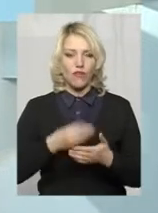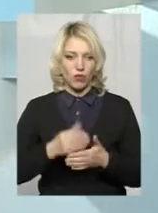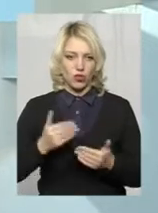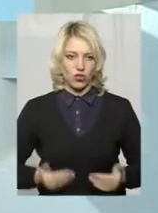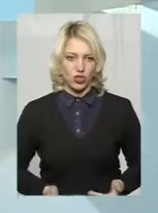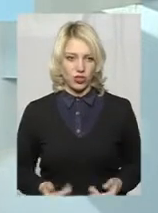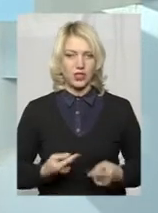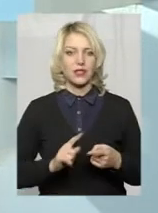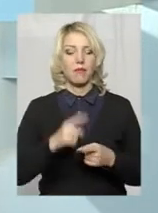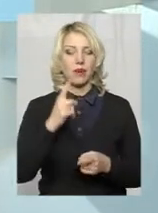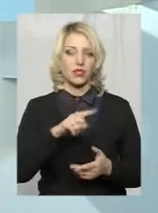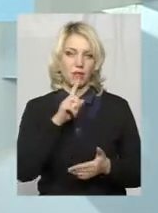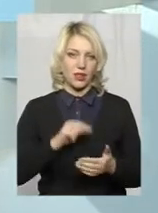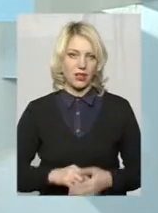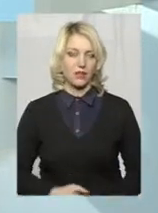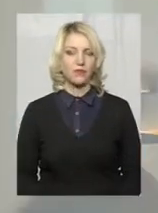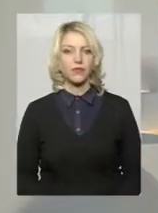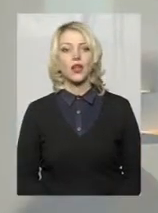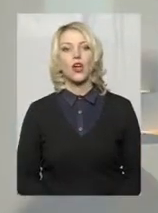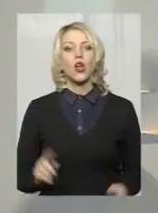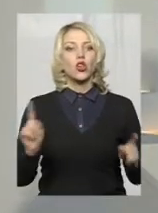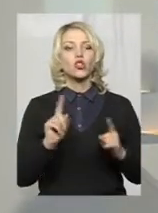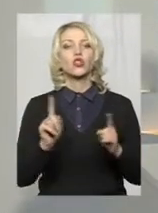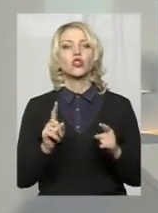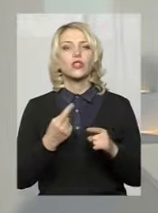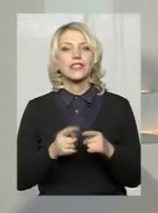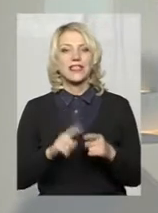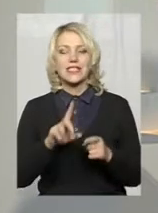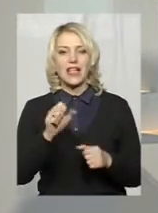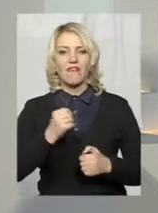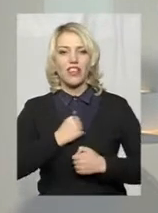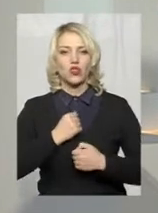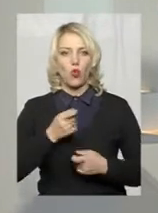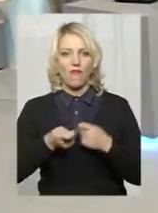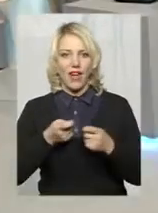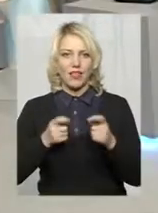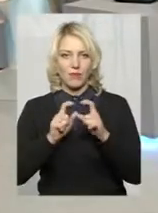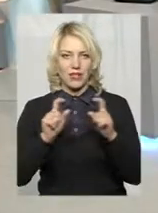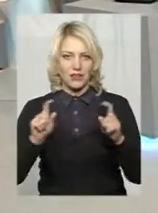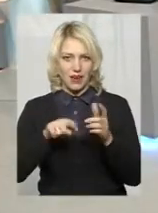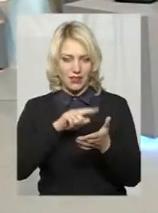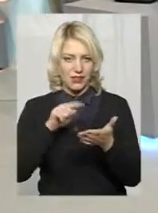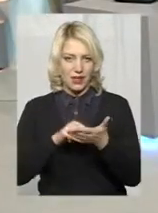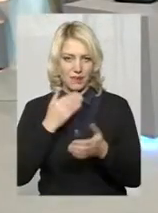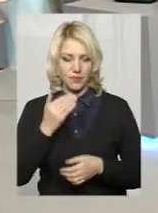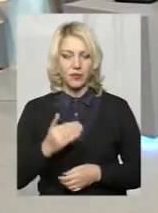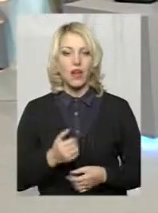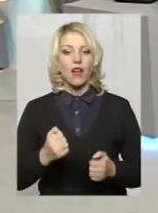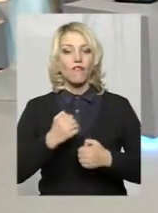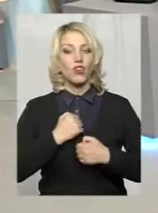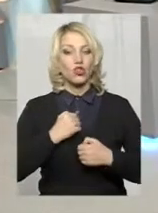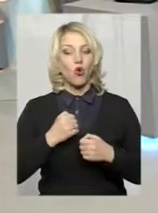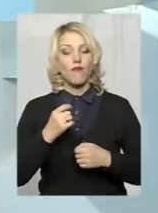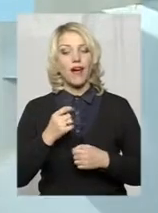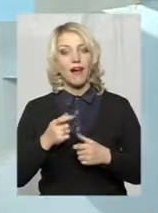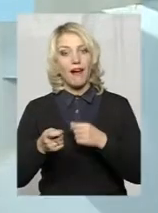Це перше питання. А що ж це за військова адміністрація? Військова адміністрація? Ну, у нас є військова